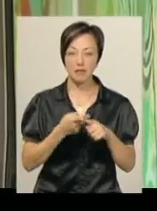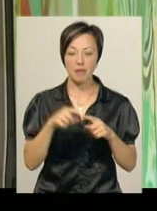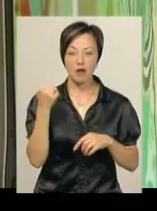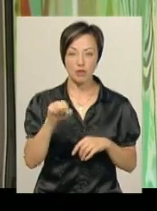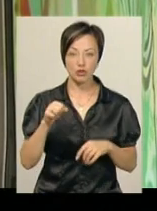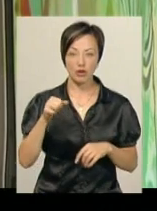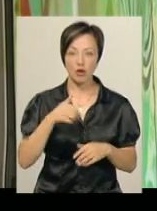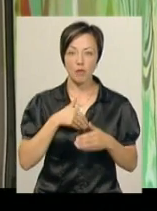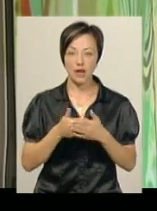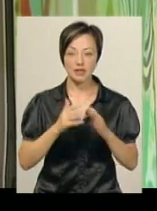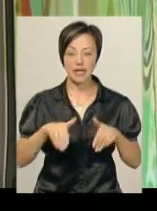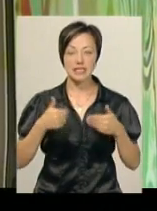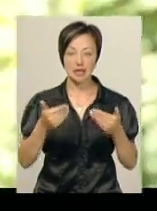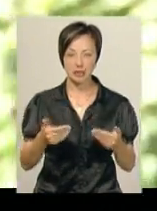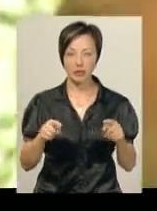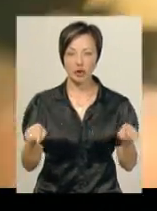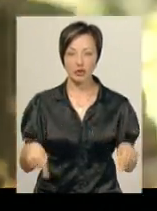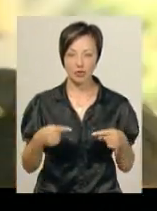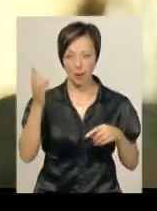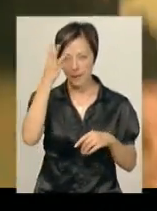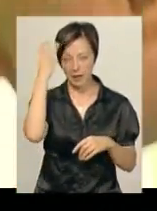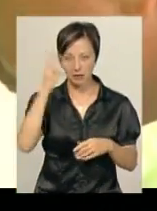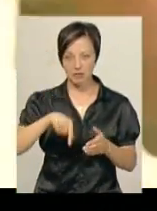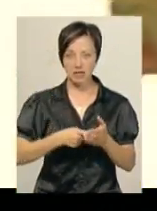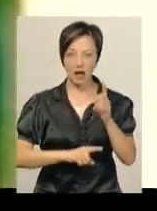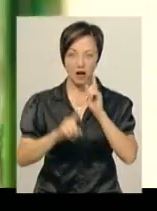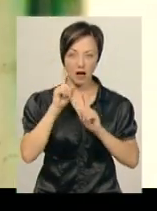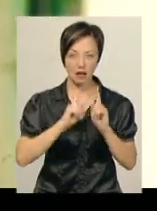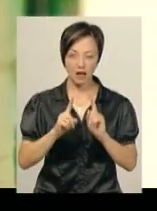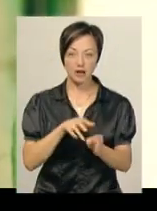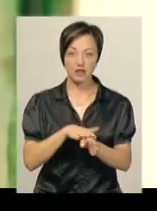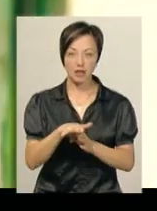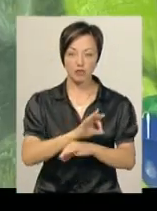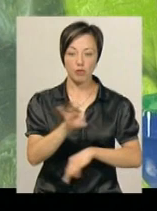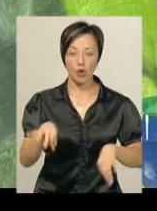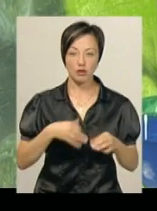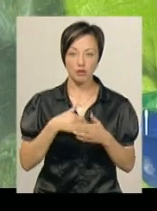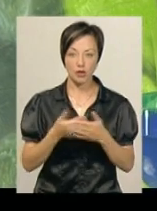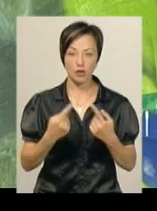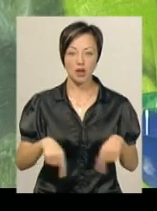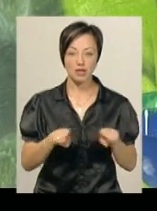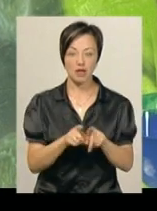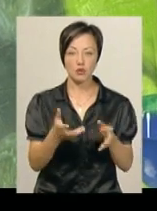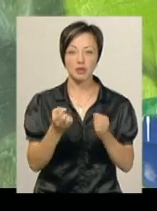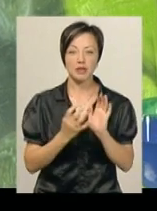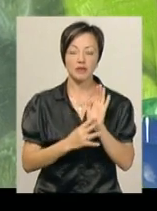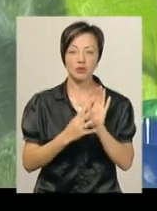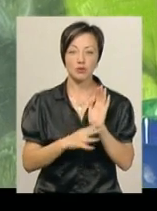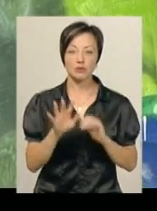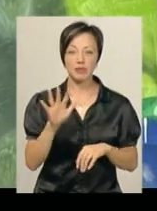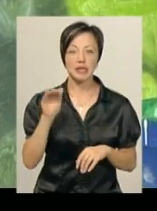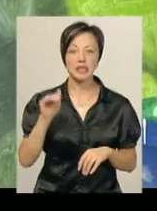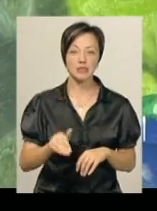цьогорічних громадських ініціатив, які організовує Хмельницька міська рада. На реалізацію проєкту громадська організація отримала 95